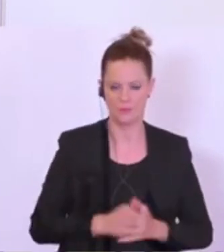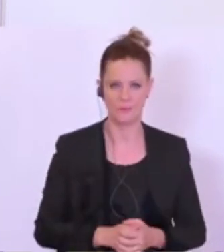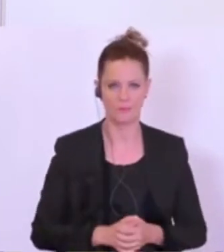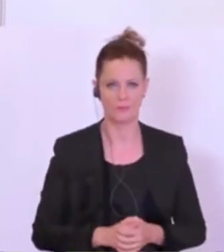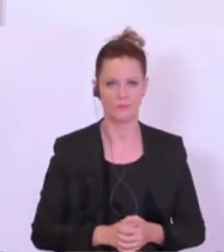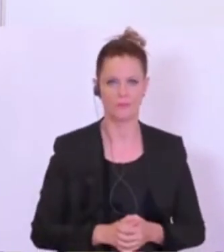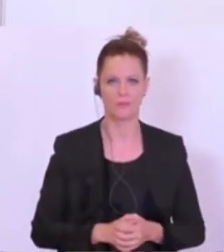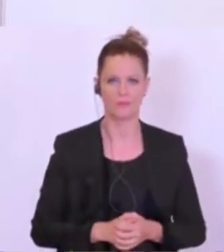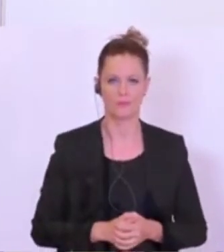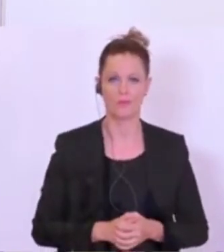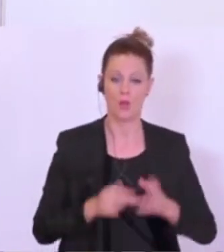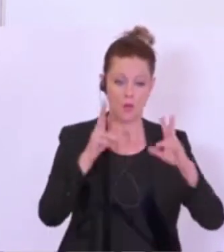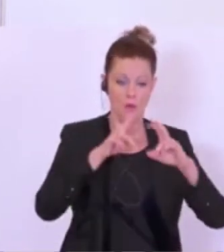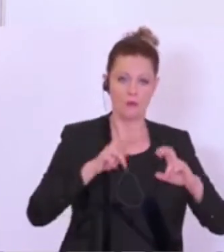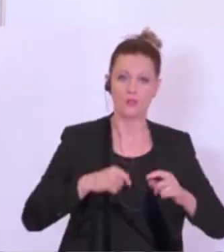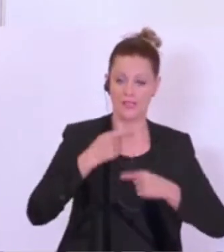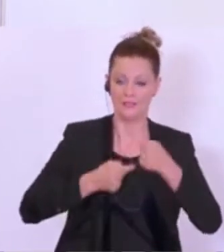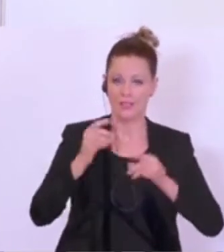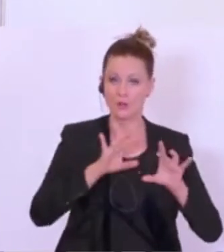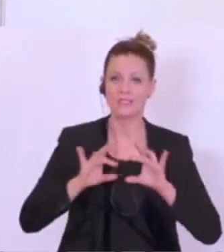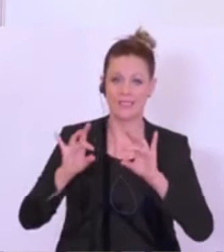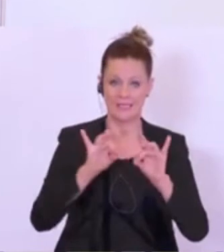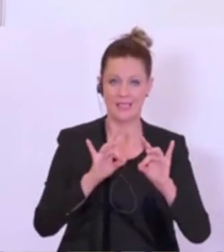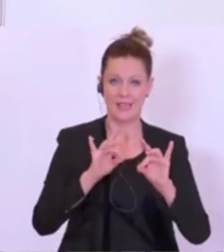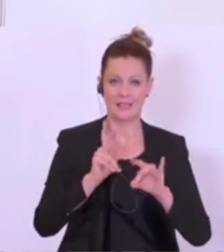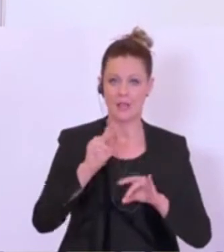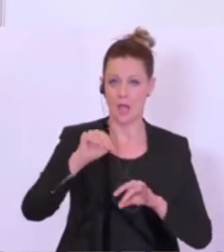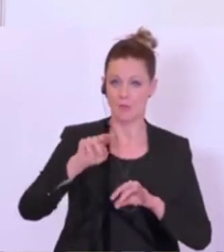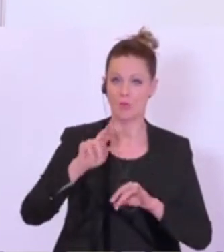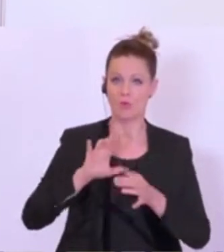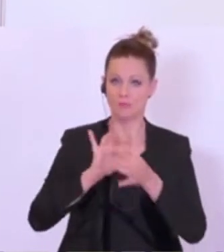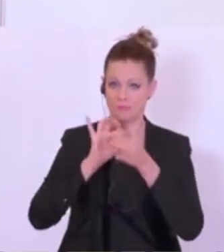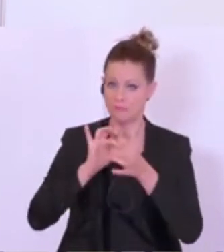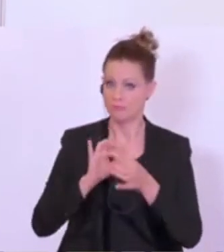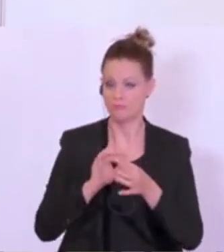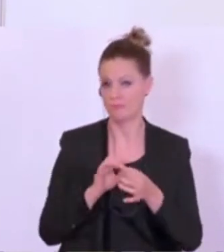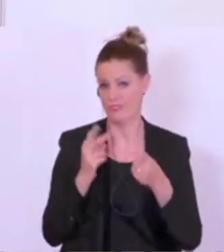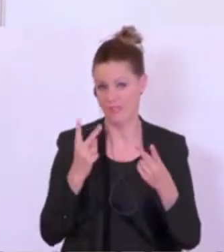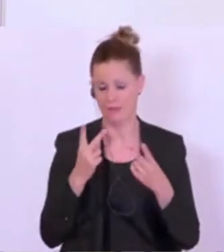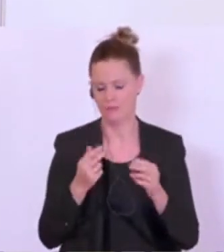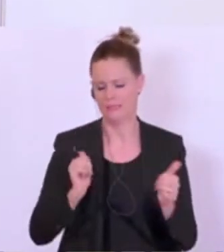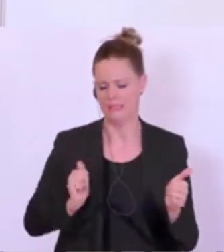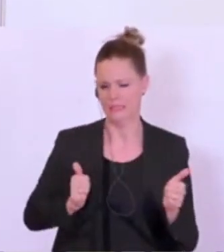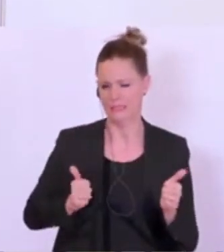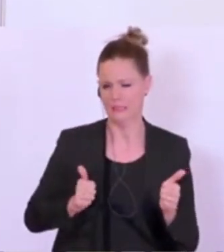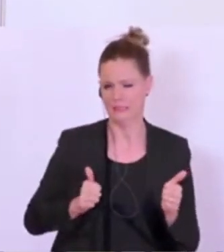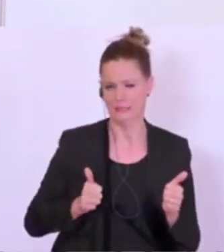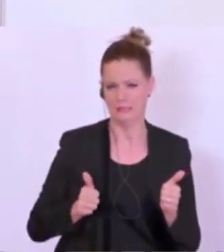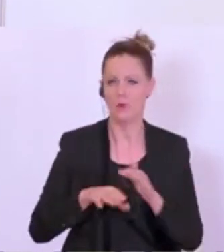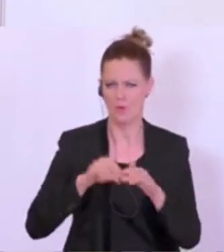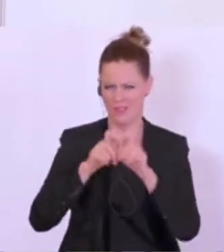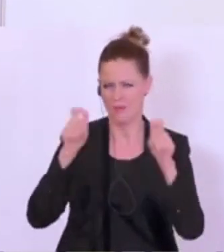Erhöhung der Forschungs und Entwicklungstätigkeiten in den KMUs selbst. Da, glaube ich, gibt es auch Nachholbedarf in den Unternehmen.